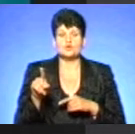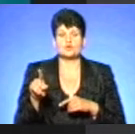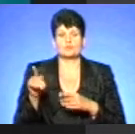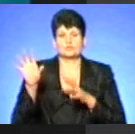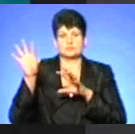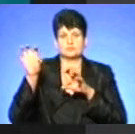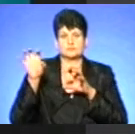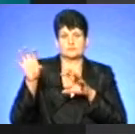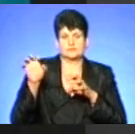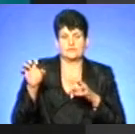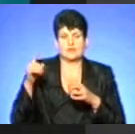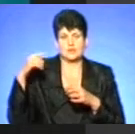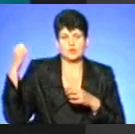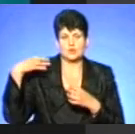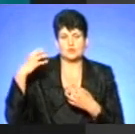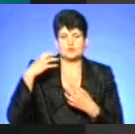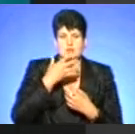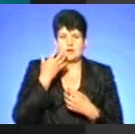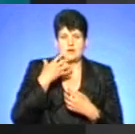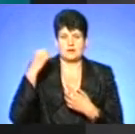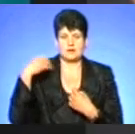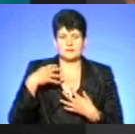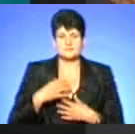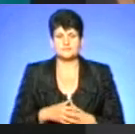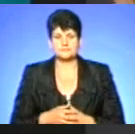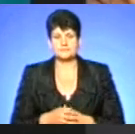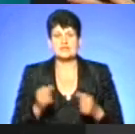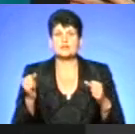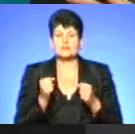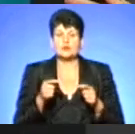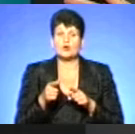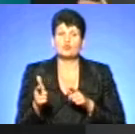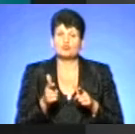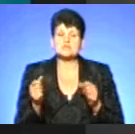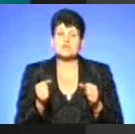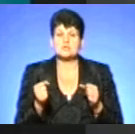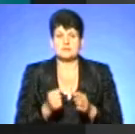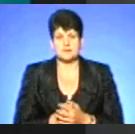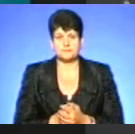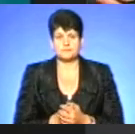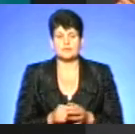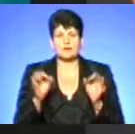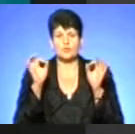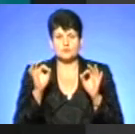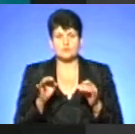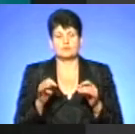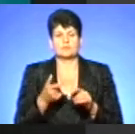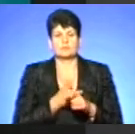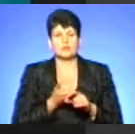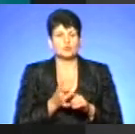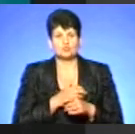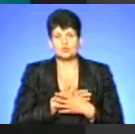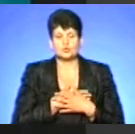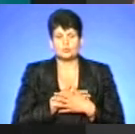полюбляємо ходити по гриби. Ходимо в ліс і якось не дуже думаємо про те, що ми можемо там зустріти не гриби, а змію. Що